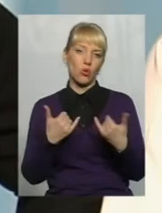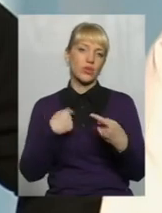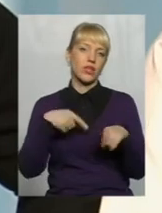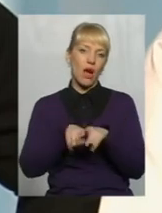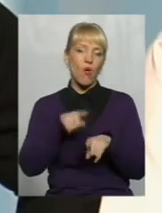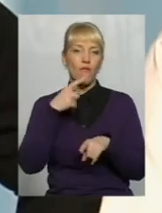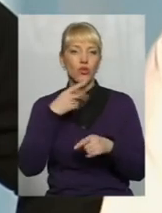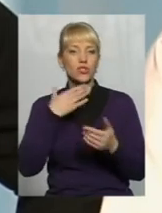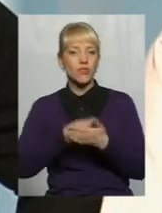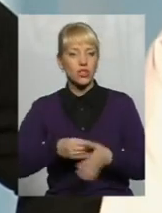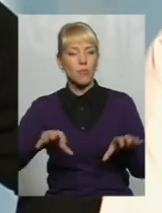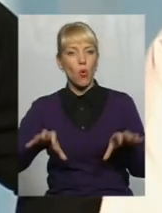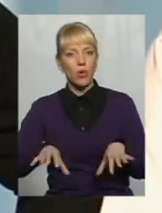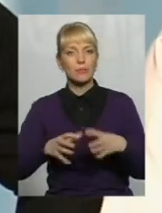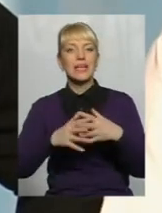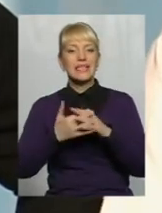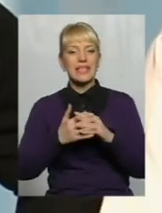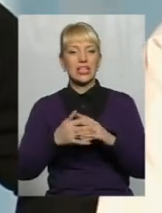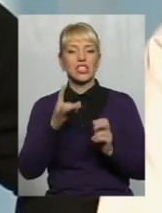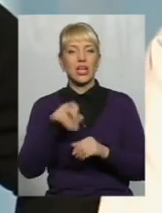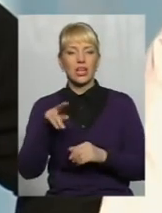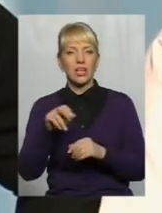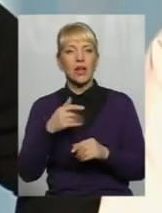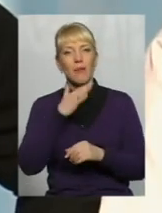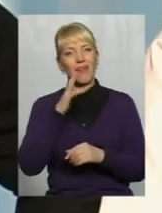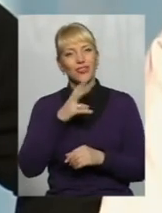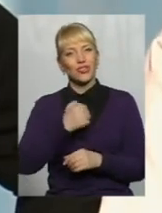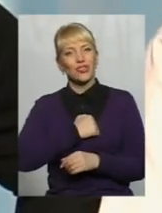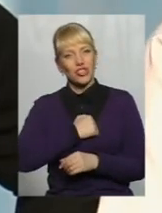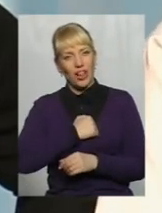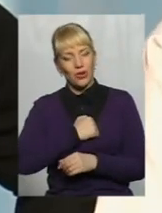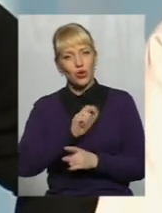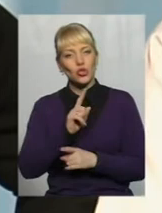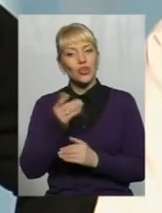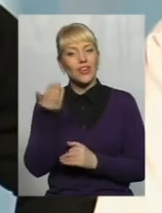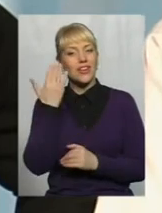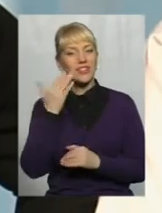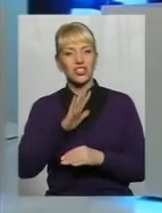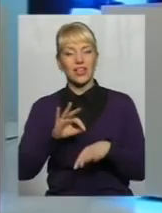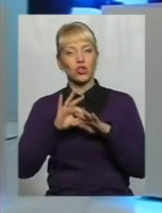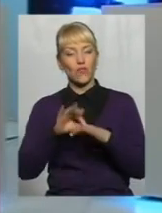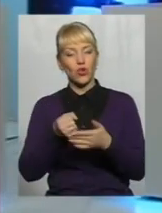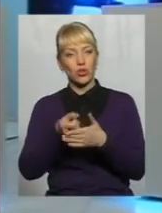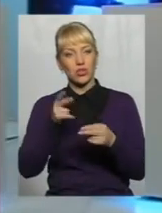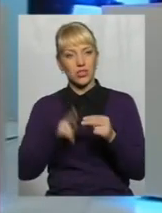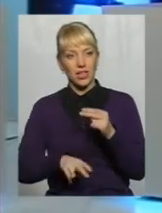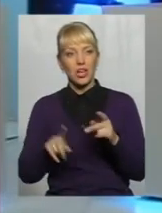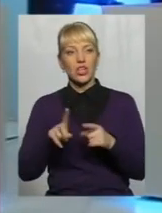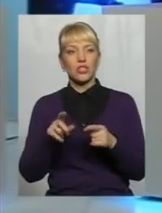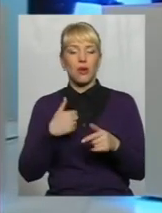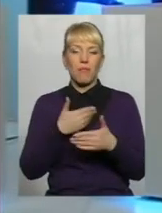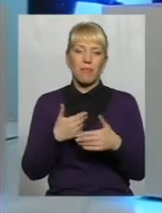зі своїми головами сільських і селищних рад, багато хто і жалкує, що тоді не довели до кінця, що не отримали,